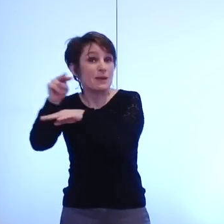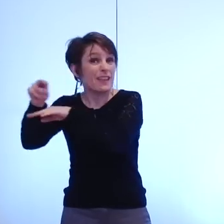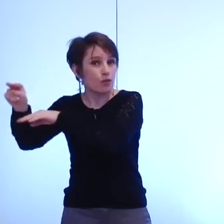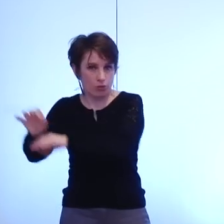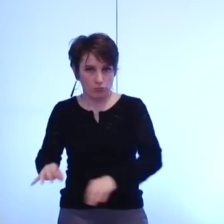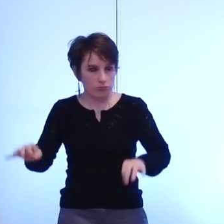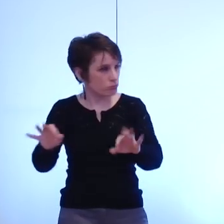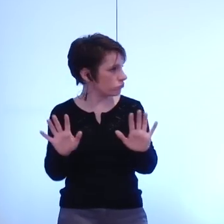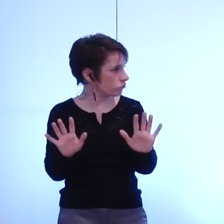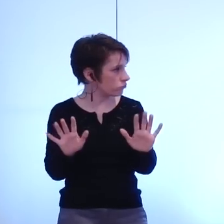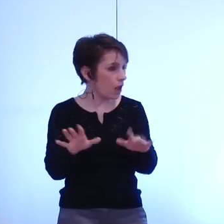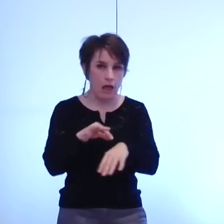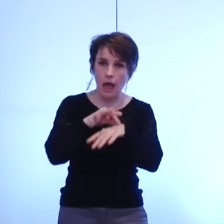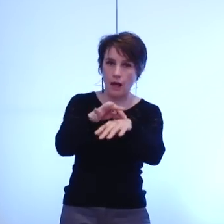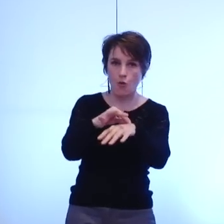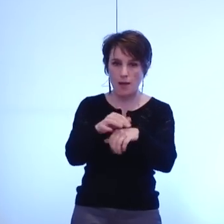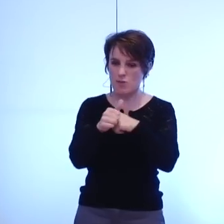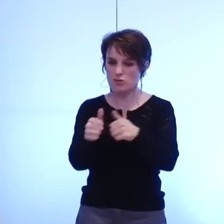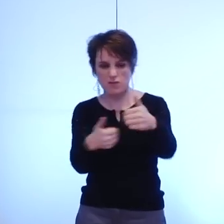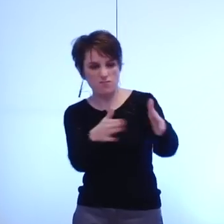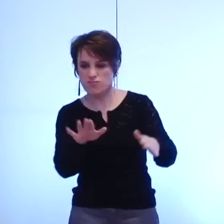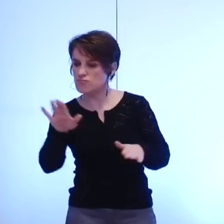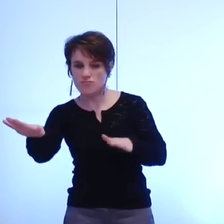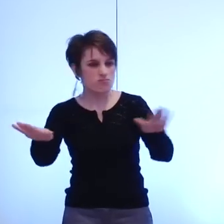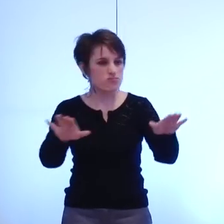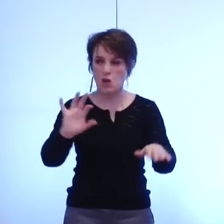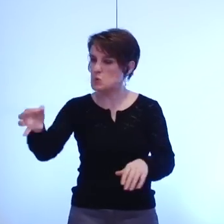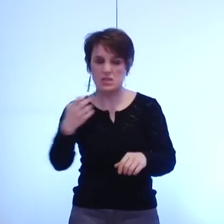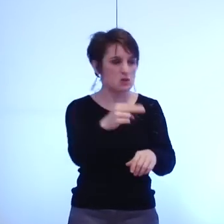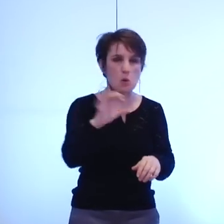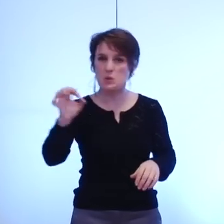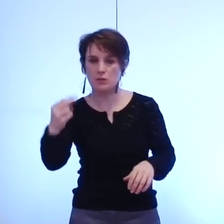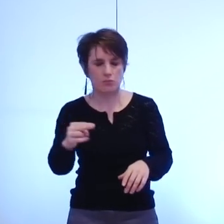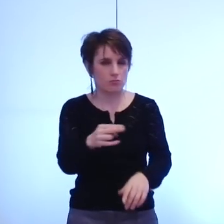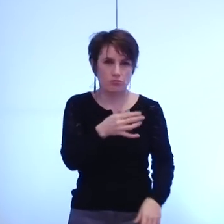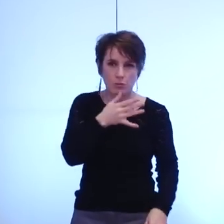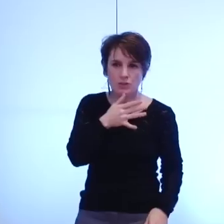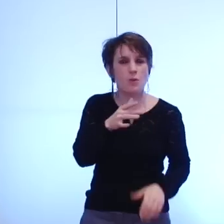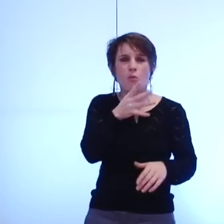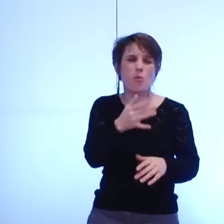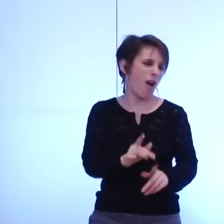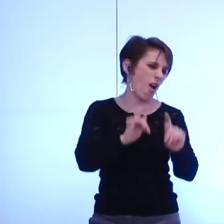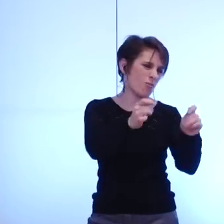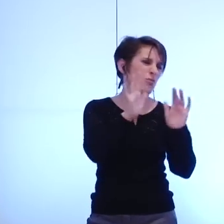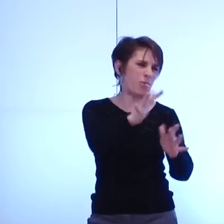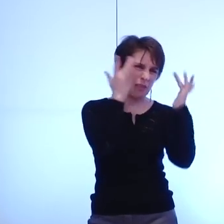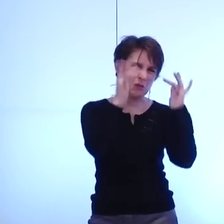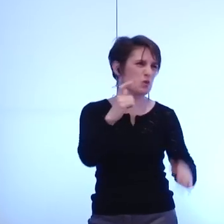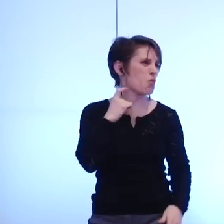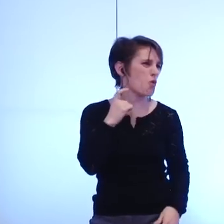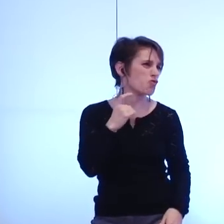L'accompagnement ne doit pas être sectaire en taillant dans un pan entier d'un type de culture culture bourgeoise culture classique culture